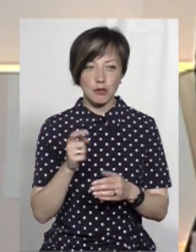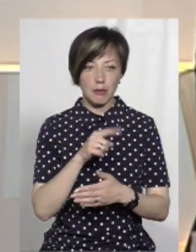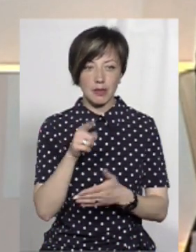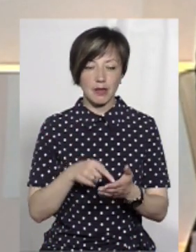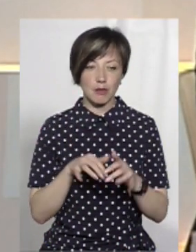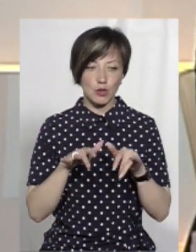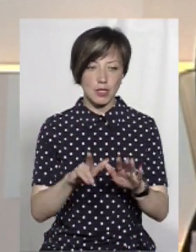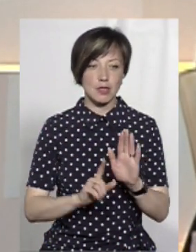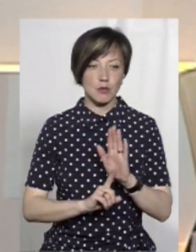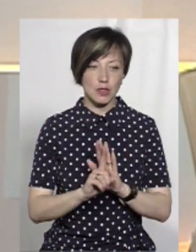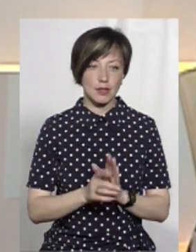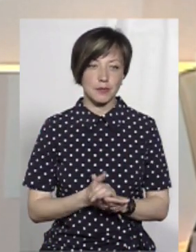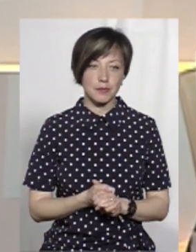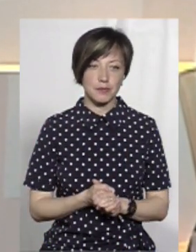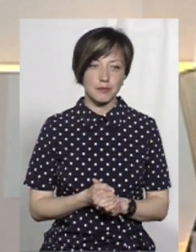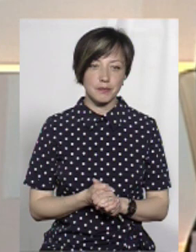процеси запустити.